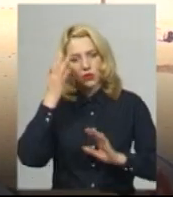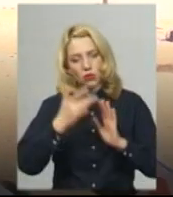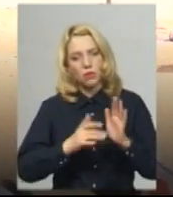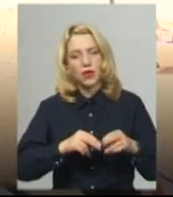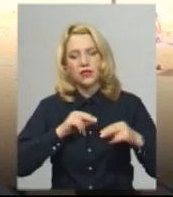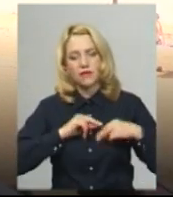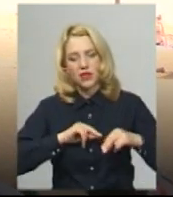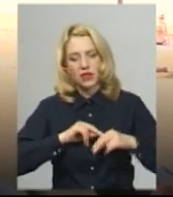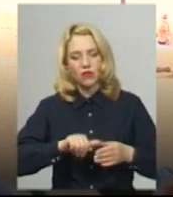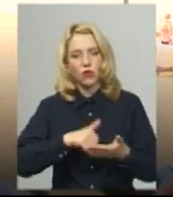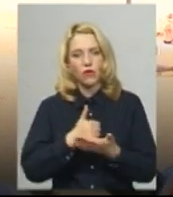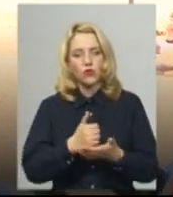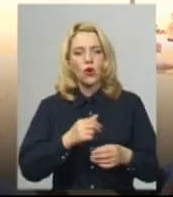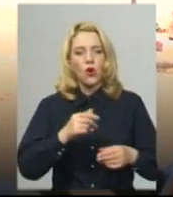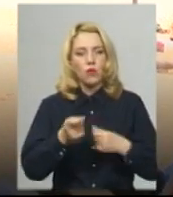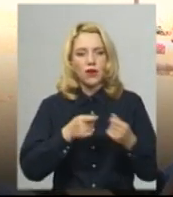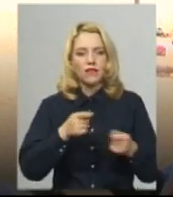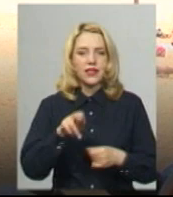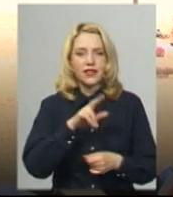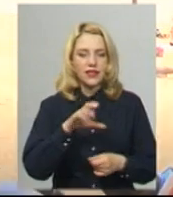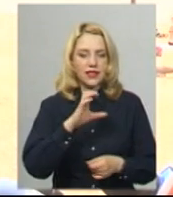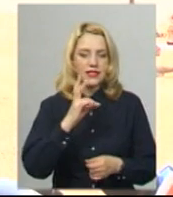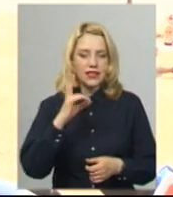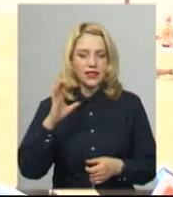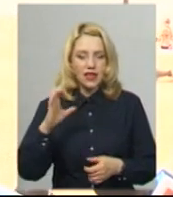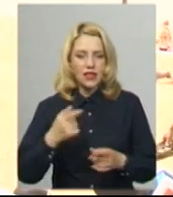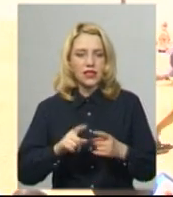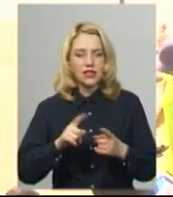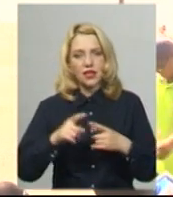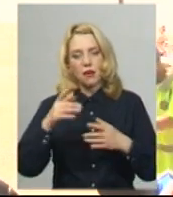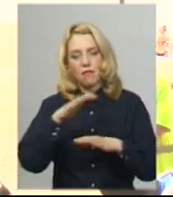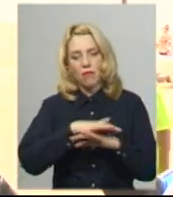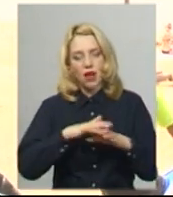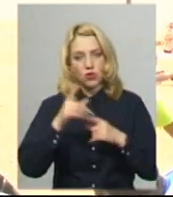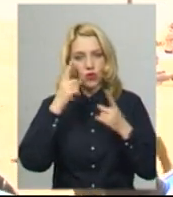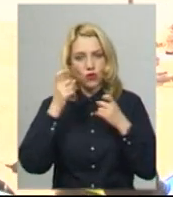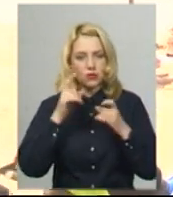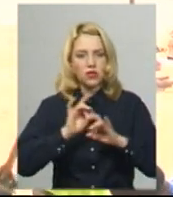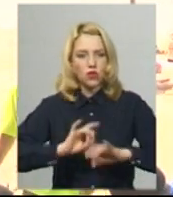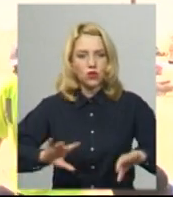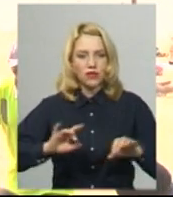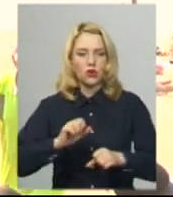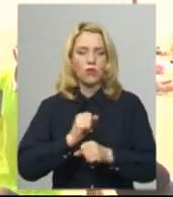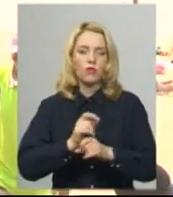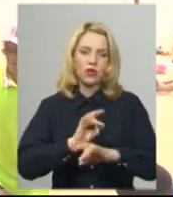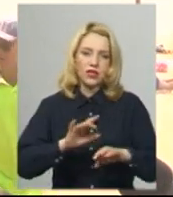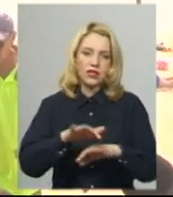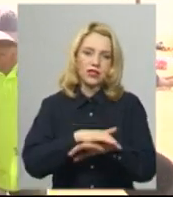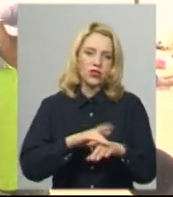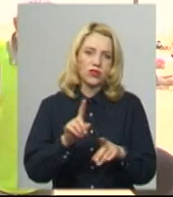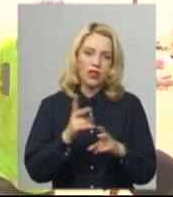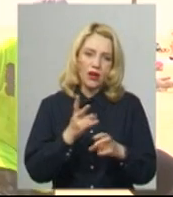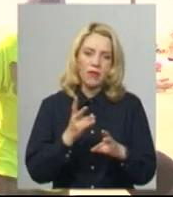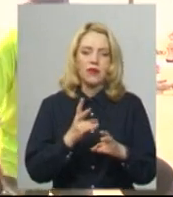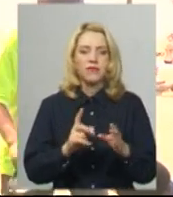Головного управління ДСНС є попередження проведення масової інформаційної роз'яснювальної роботи, пояснення населенню, що треба відпочивати